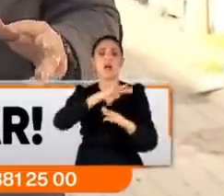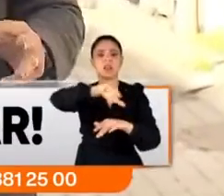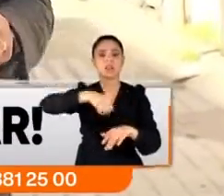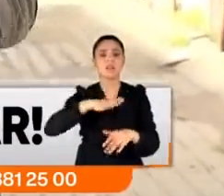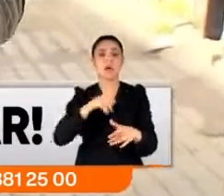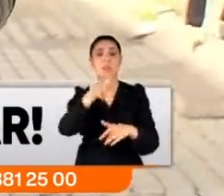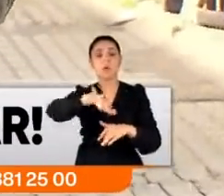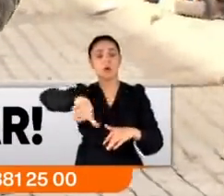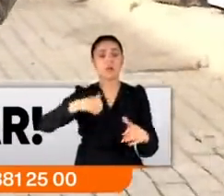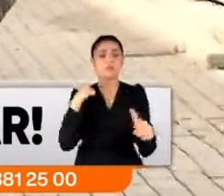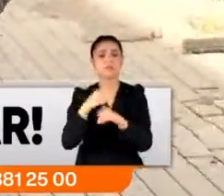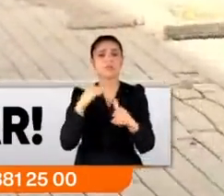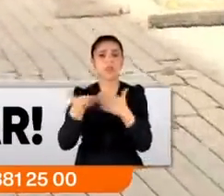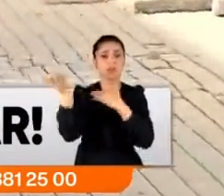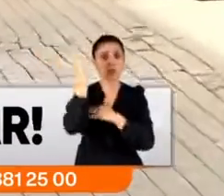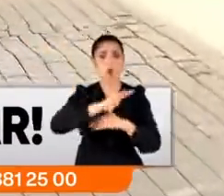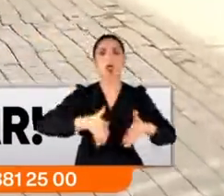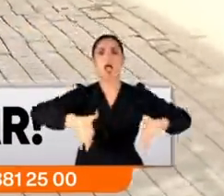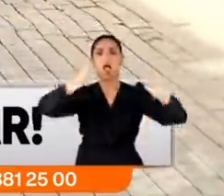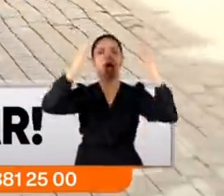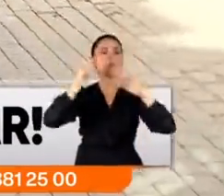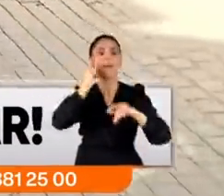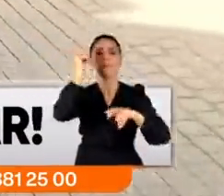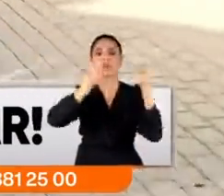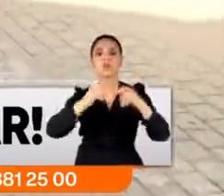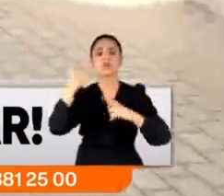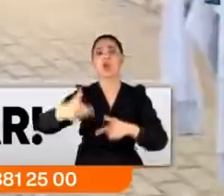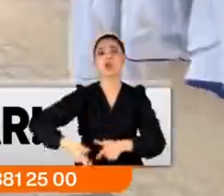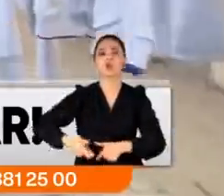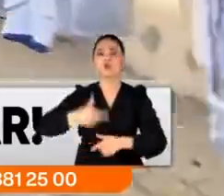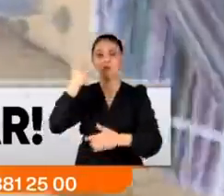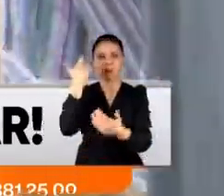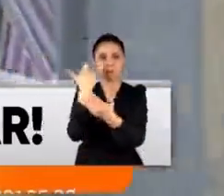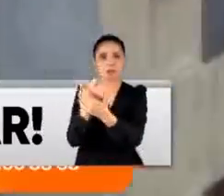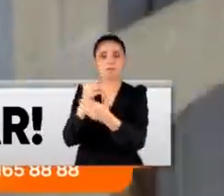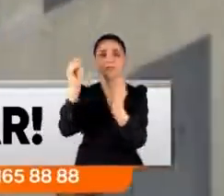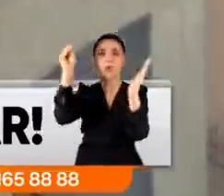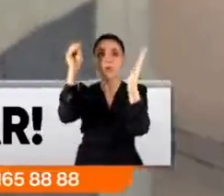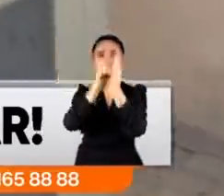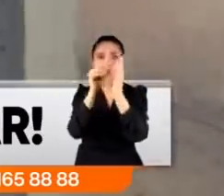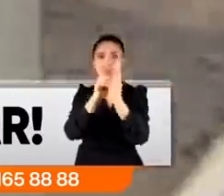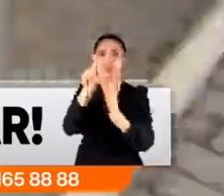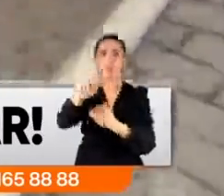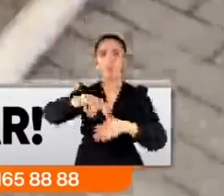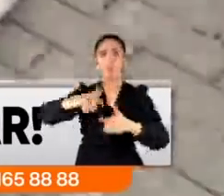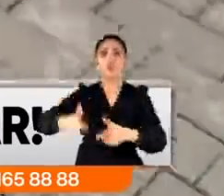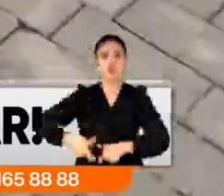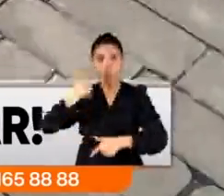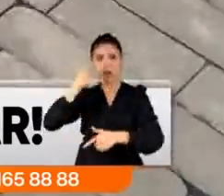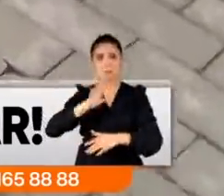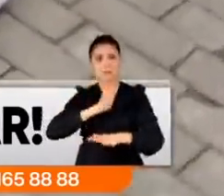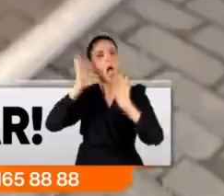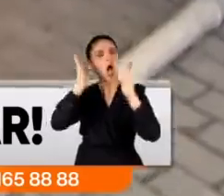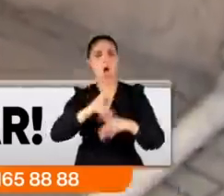Arka arkaya yaşanan hırsızlık olaylarının ardından apartman sakinleri çareye güvenlik kamerası taktırmakta buldu. Ancak bu da hırsızlara engel olmadı. O